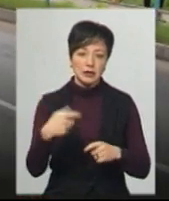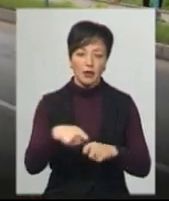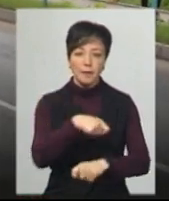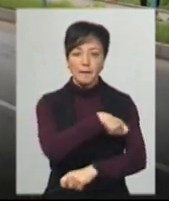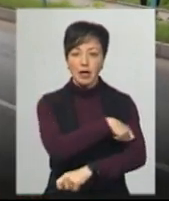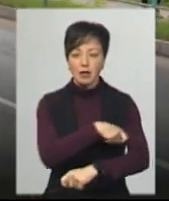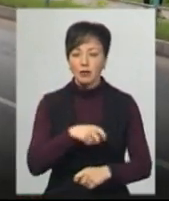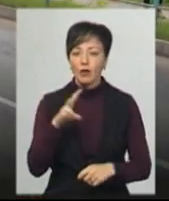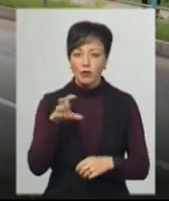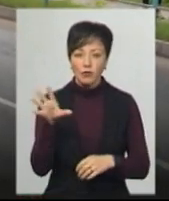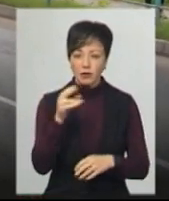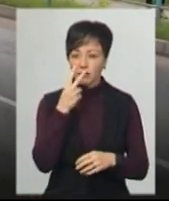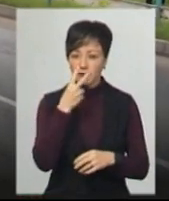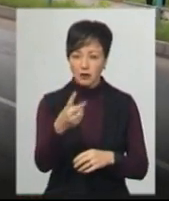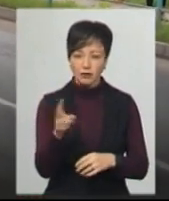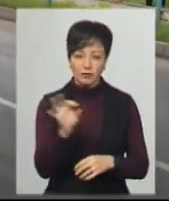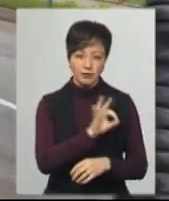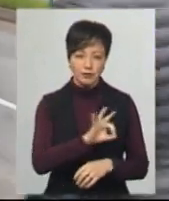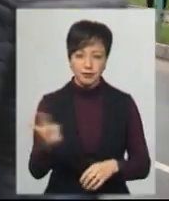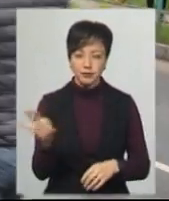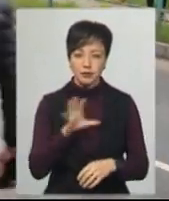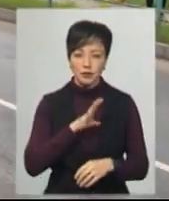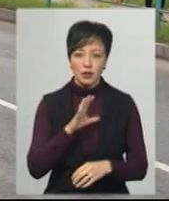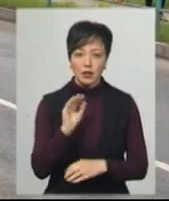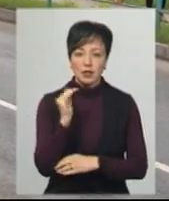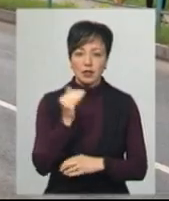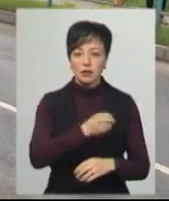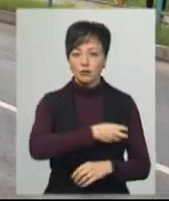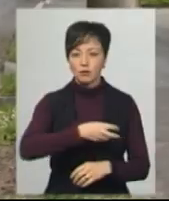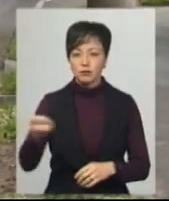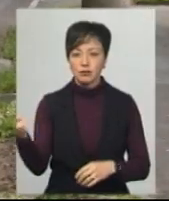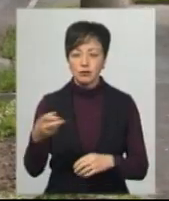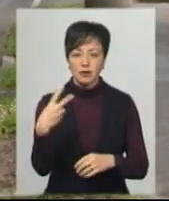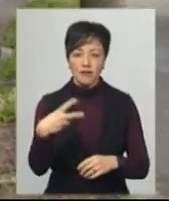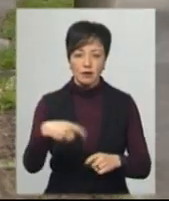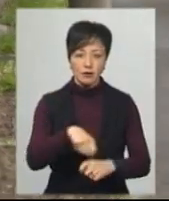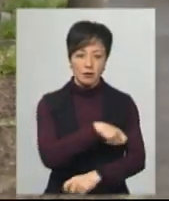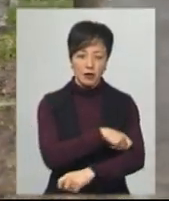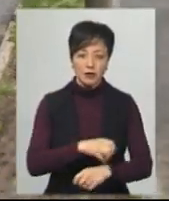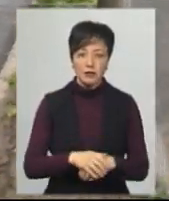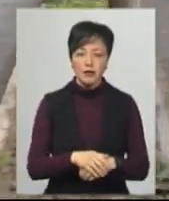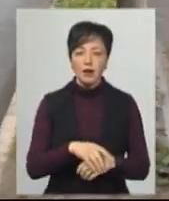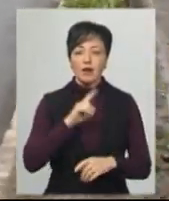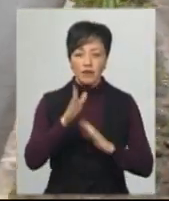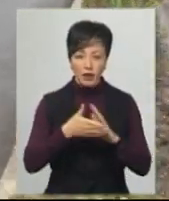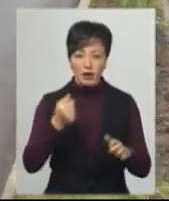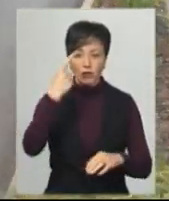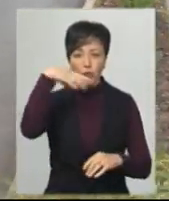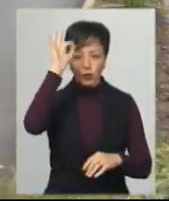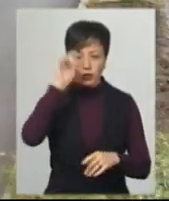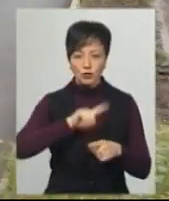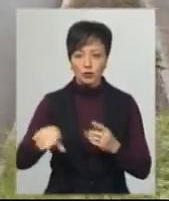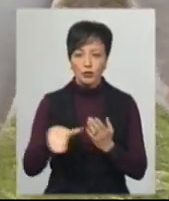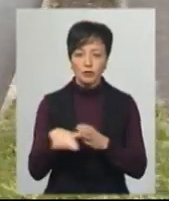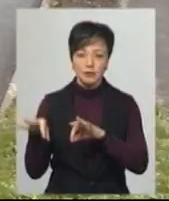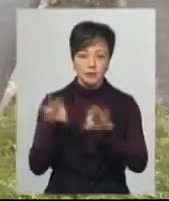але все це здалека було видно. Тось дитина відлетіла на метрів 20. Максим каже, він і викликав поліцію та швидку, яка